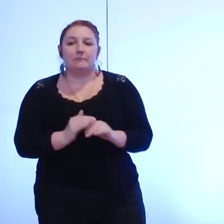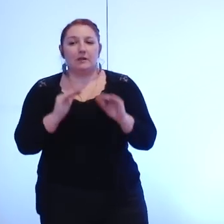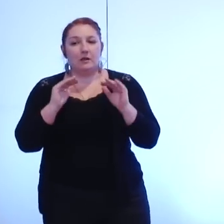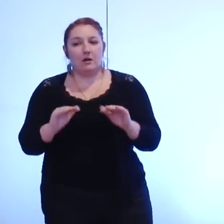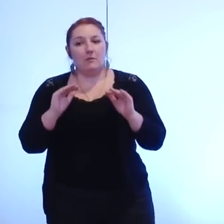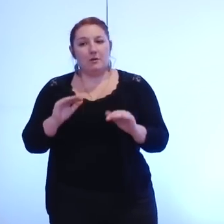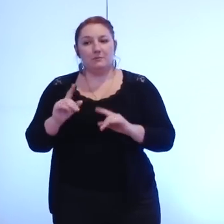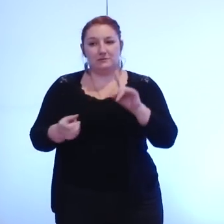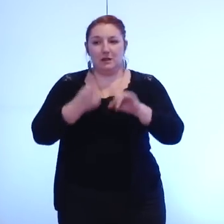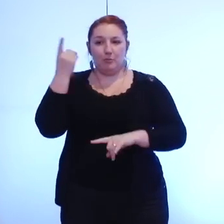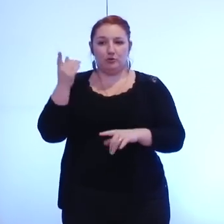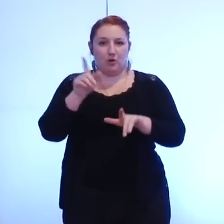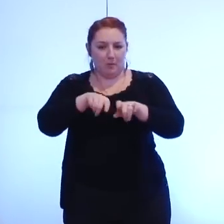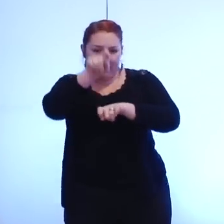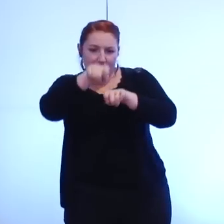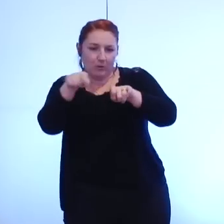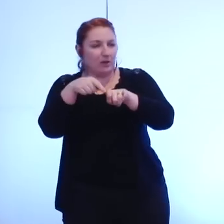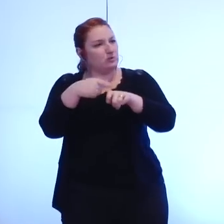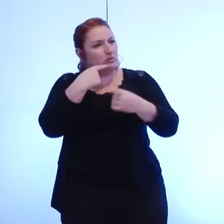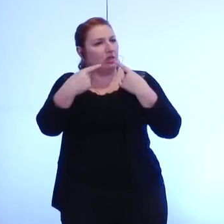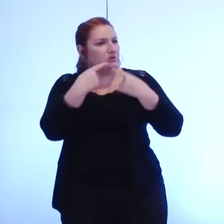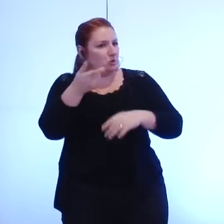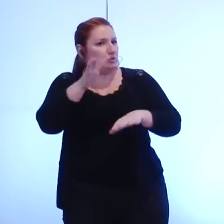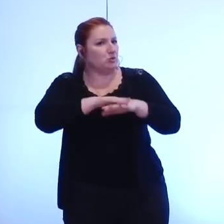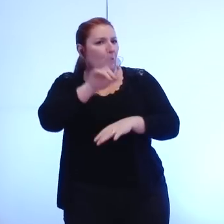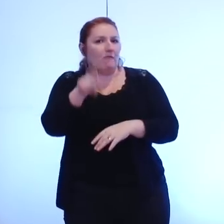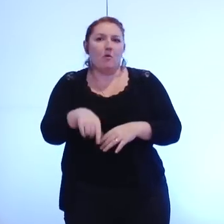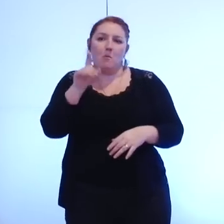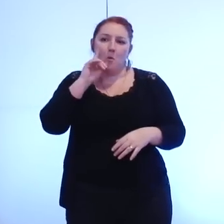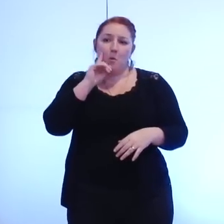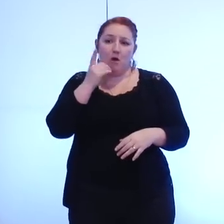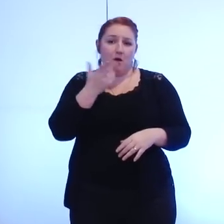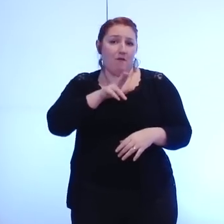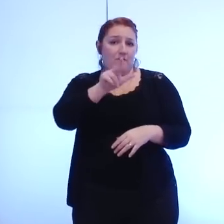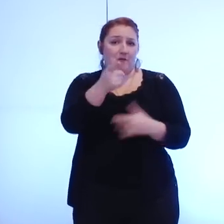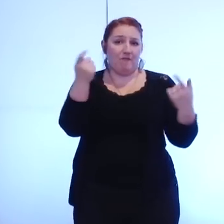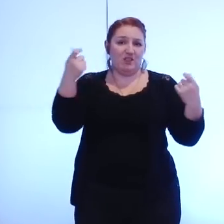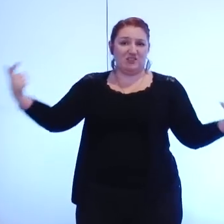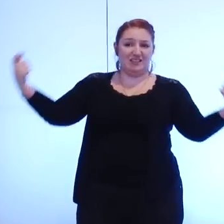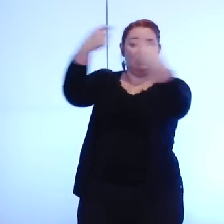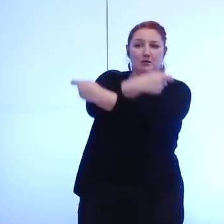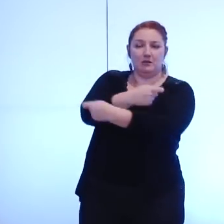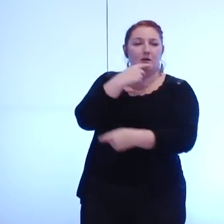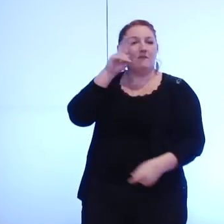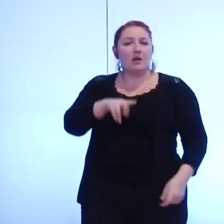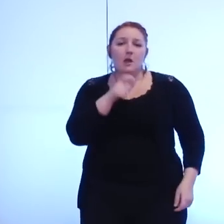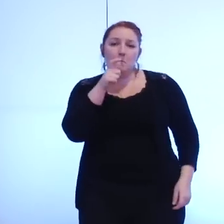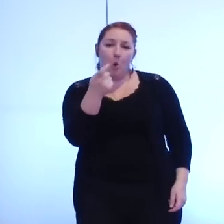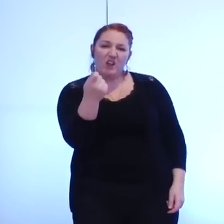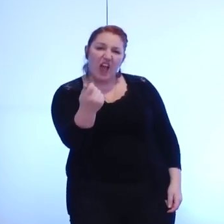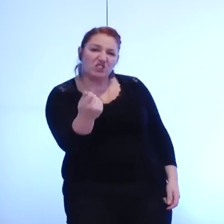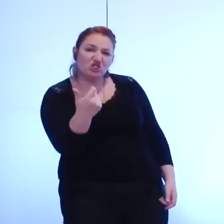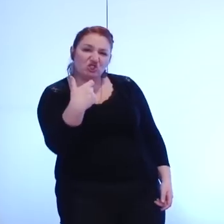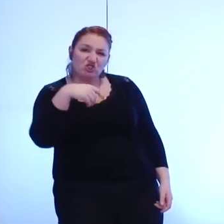cette évaluation qui donnera lieu quoi qu'il arrive à un échange financier donc je n pas trop le terme de cash mais à un échange financier